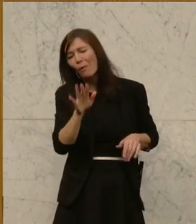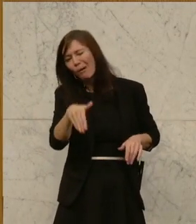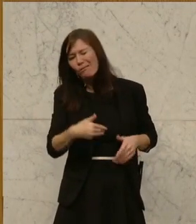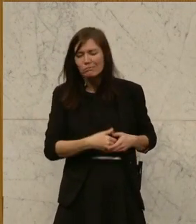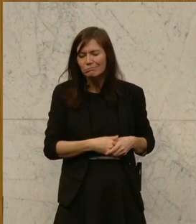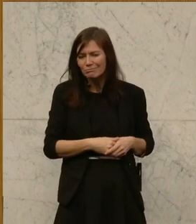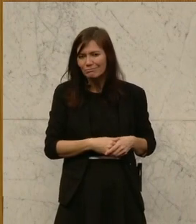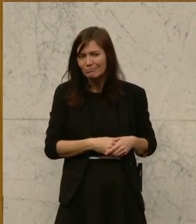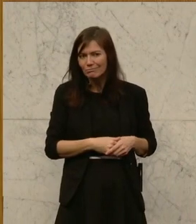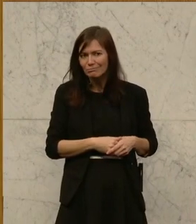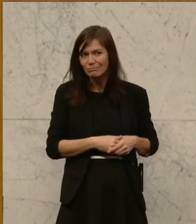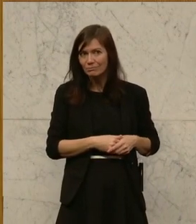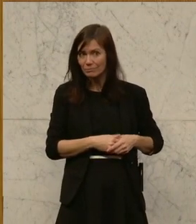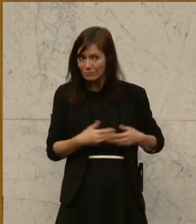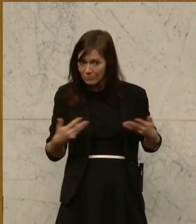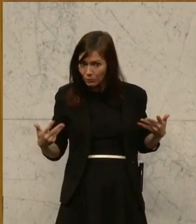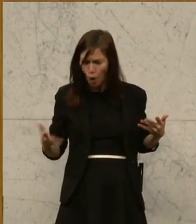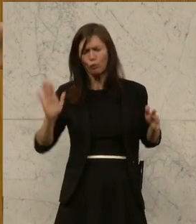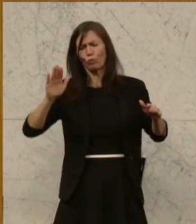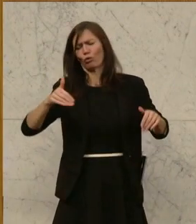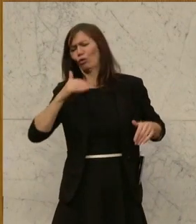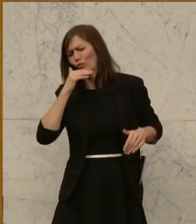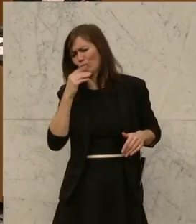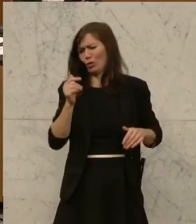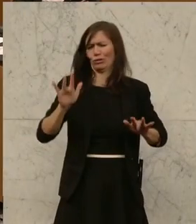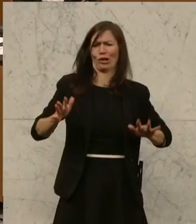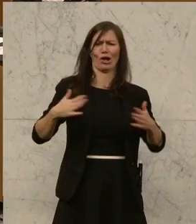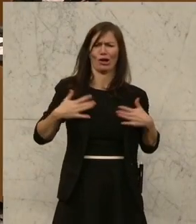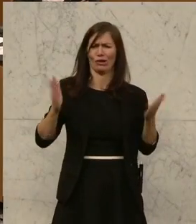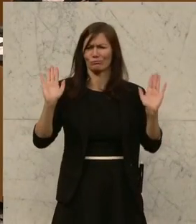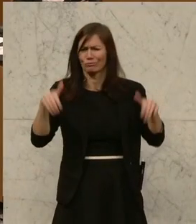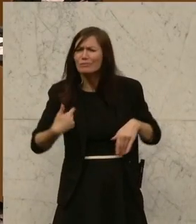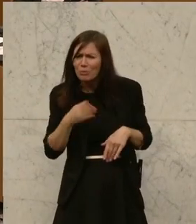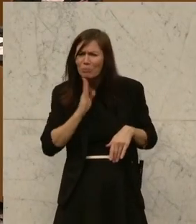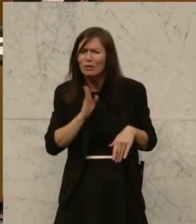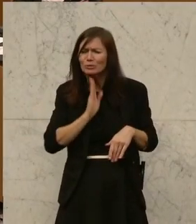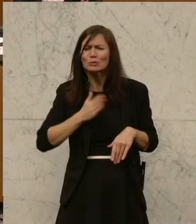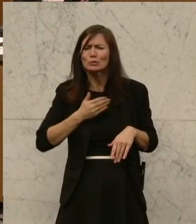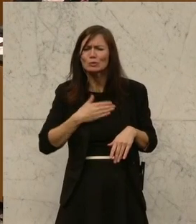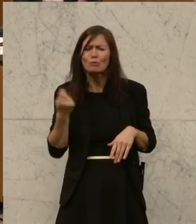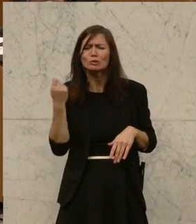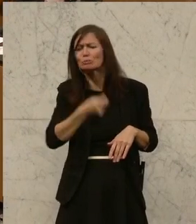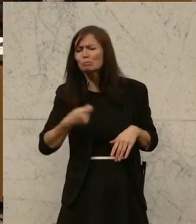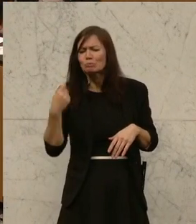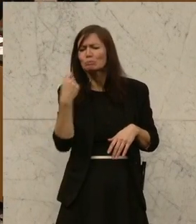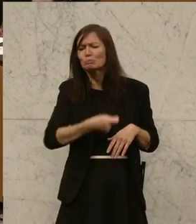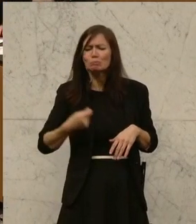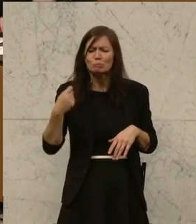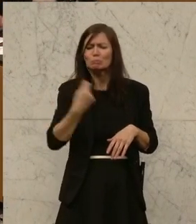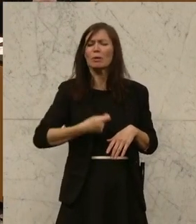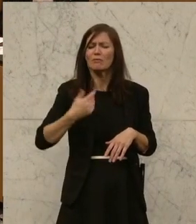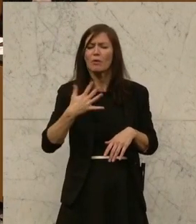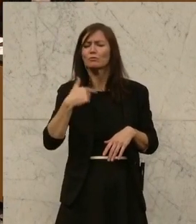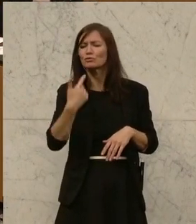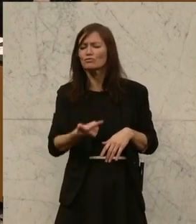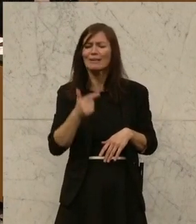Milliarde Euro. Haben wir ja. Macht ja nichts. Wir legen ja ins Pensionssystem eh nur jedes Jahr 25 Milliarden hinein.